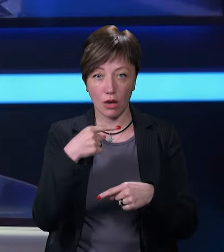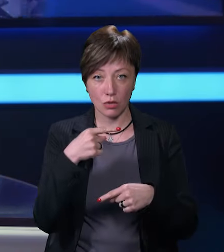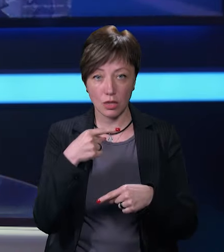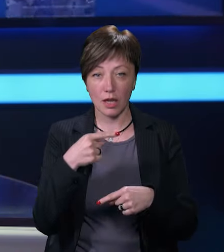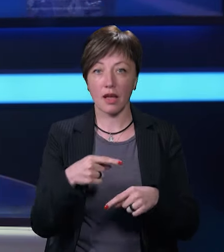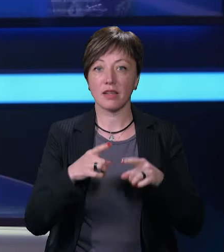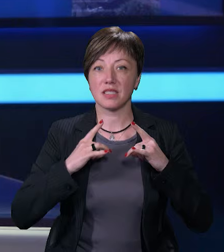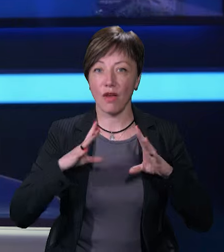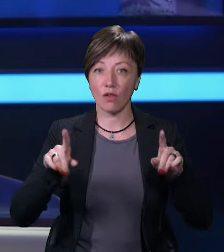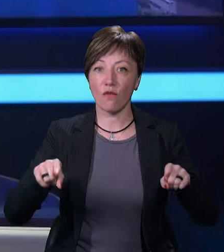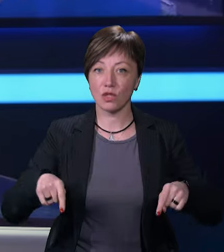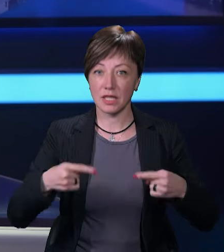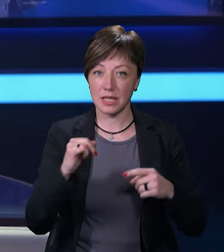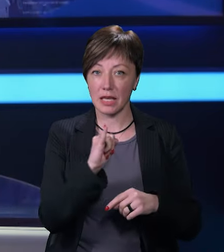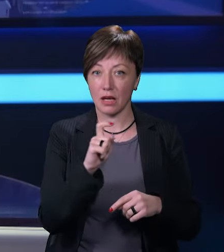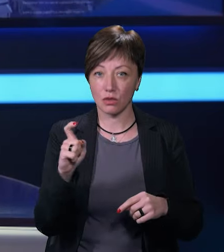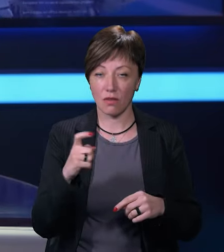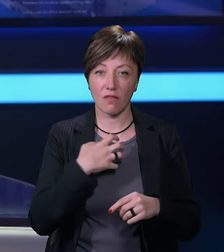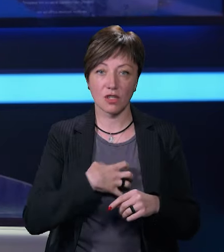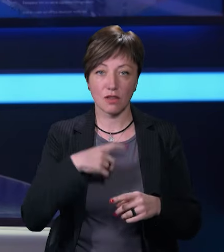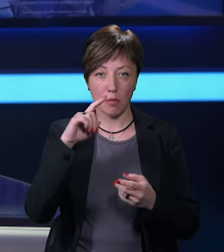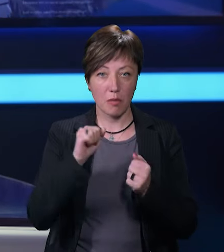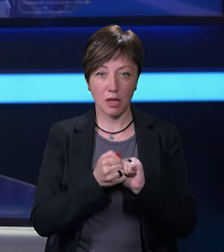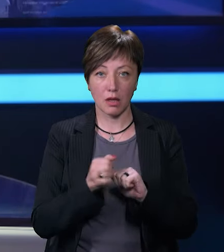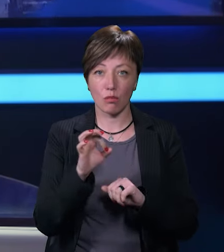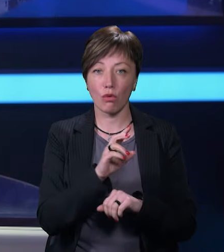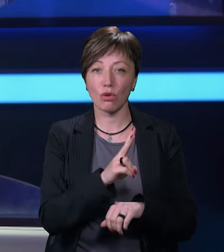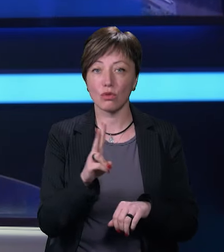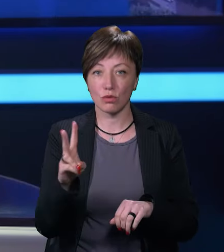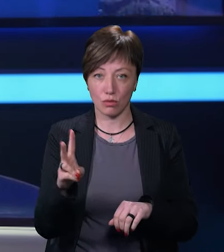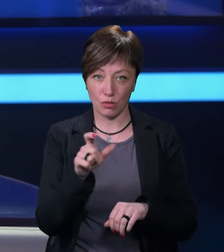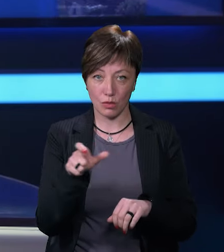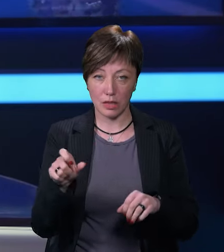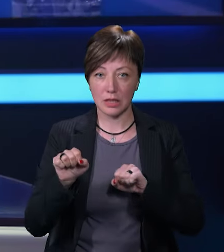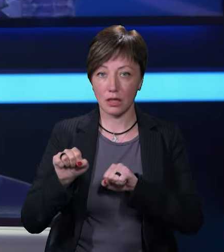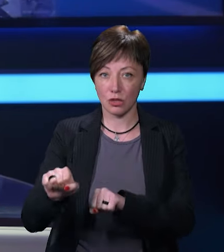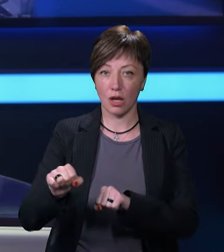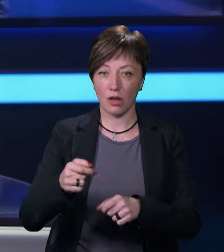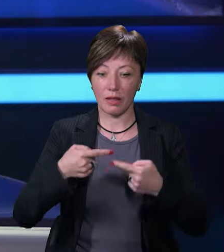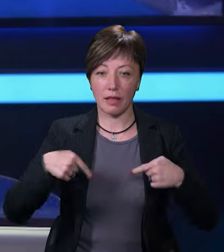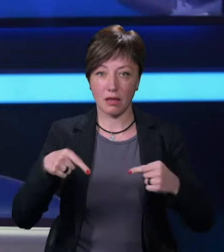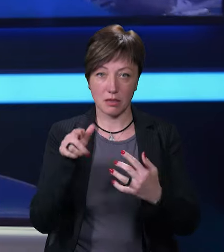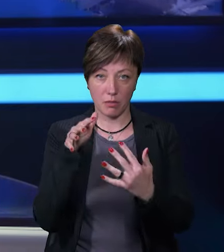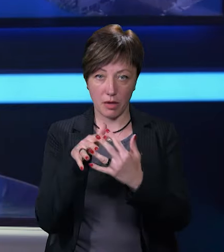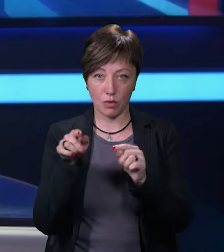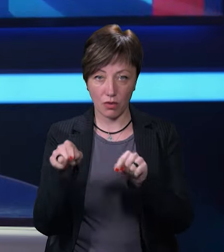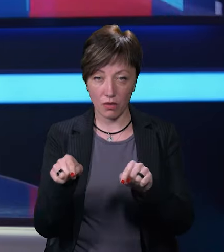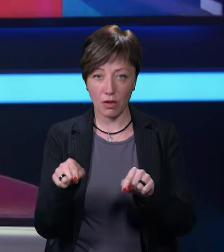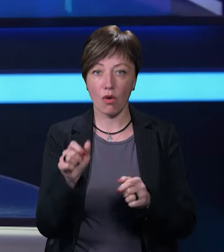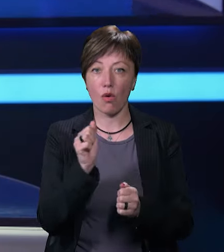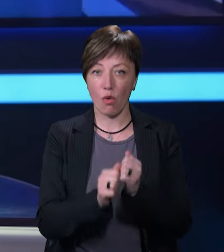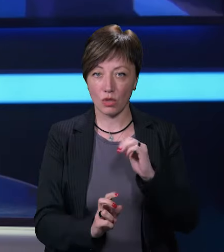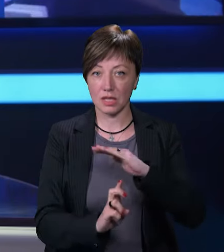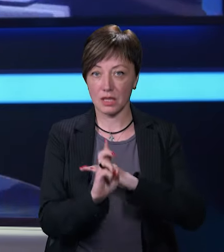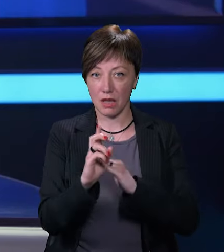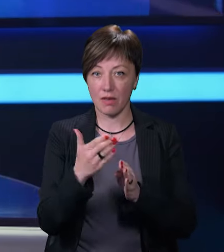у Свято Воскресіння Христового насамперед важливо пам'ятати про тих людей, які нині захищають нас на передовій. Тож в кожній